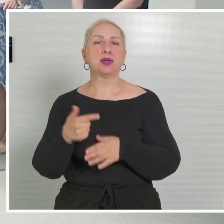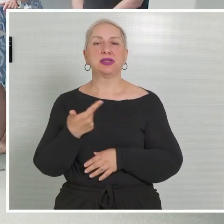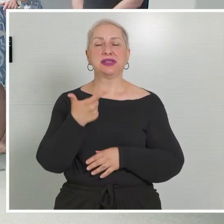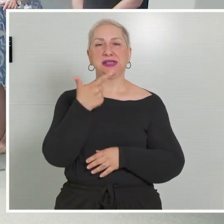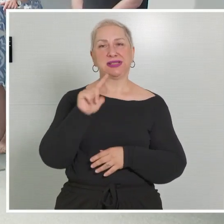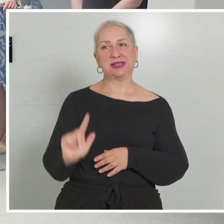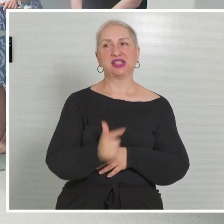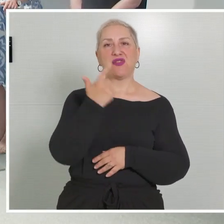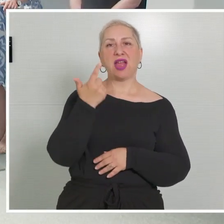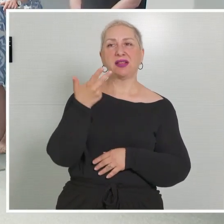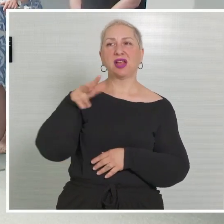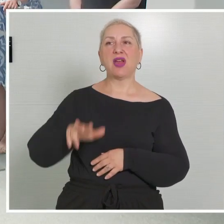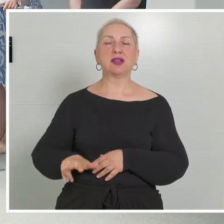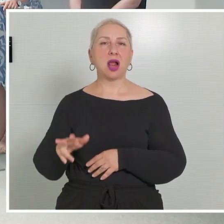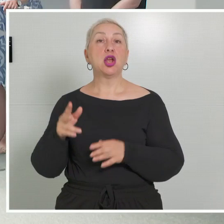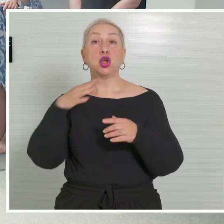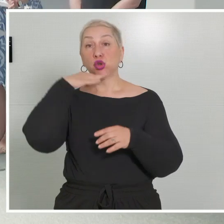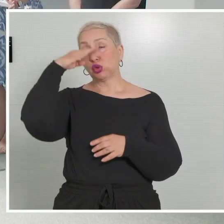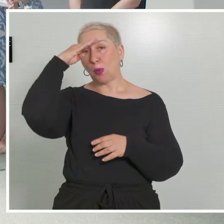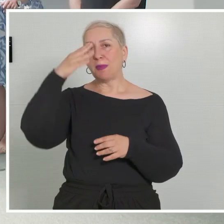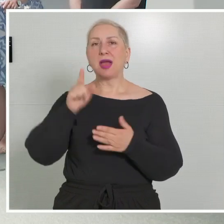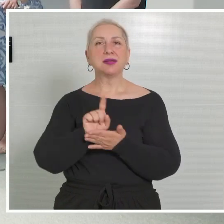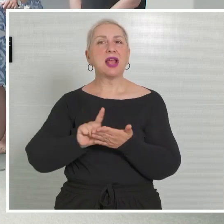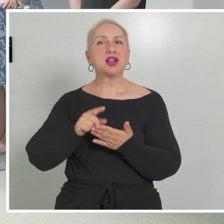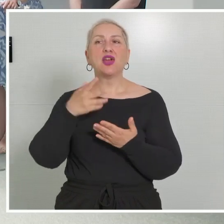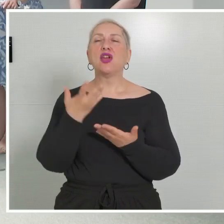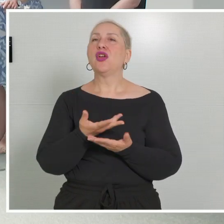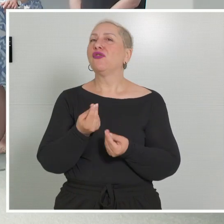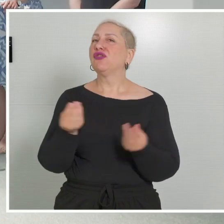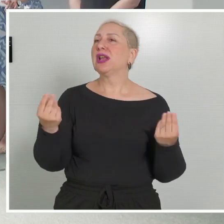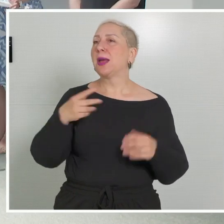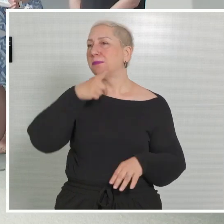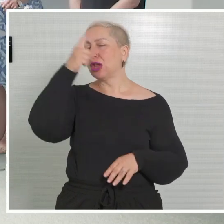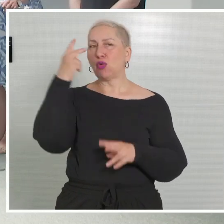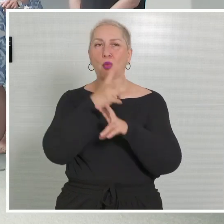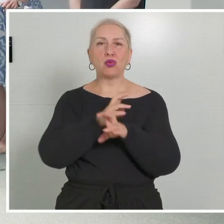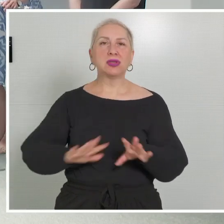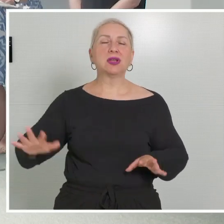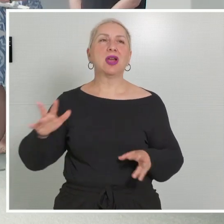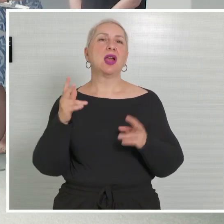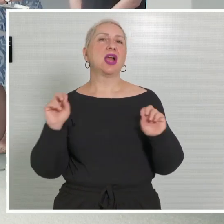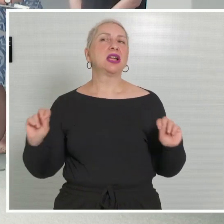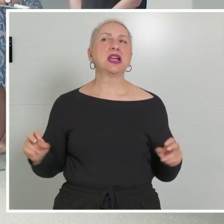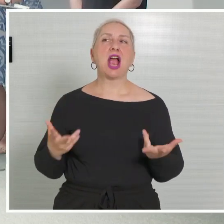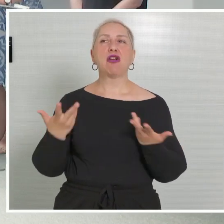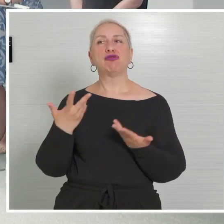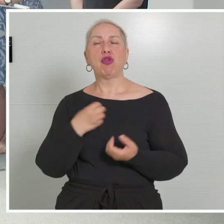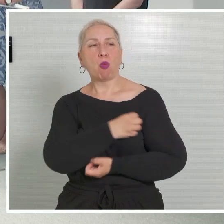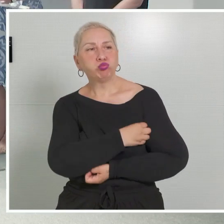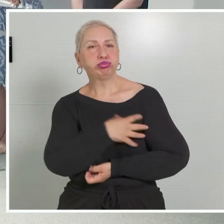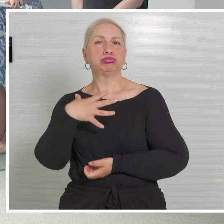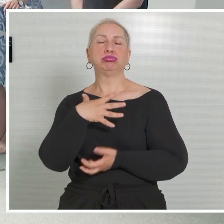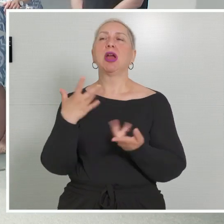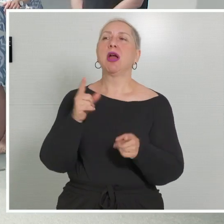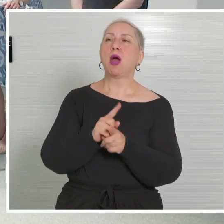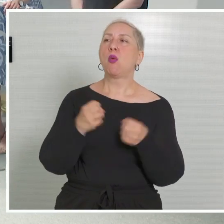die Sommerzeit ist für viele Menschen in Österreich eigentlich die Zeit des Krafttankens, des Ausflügemachens, des Urlaubmachens. Aber